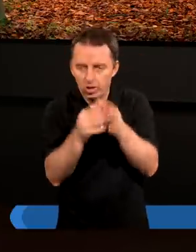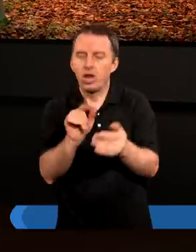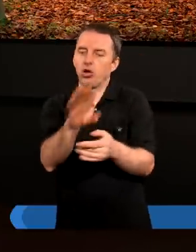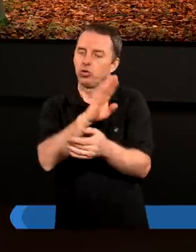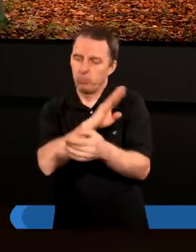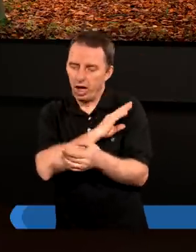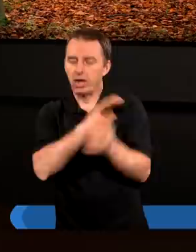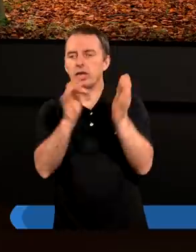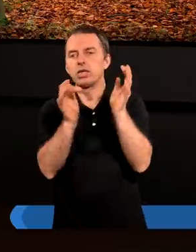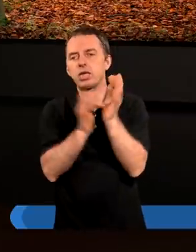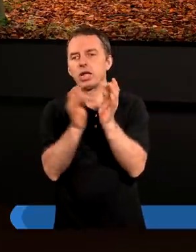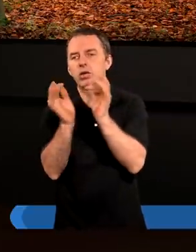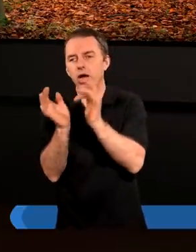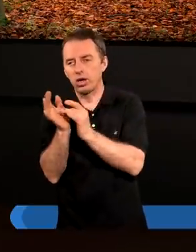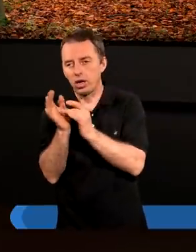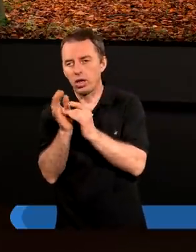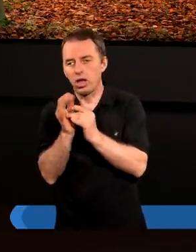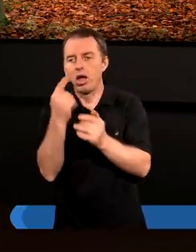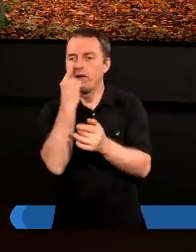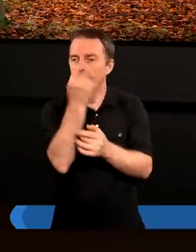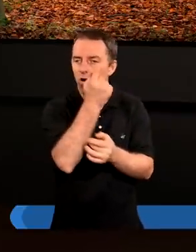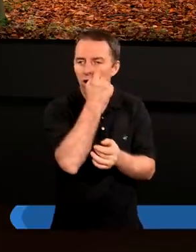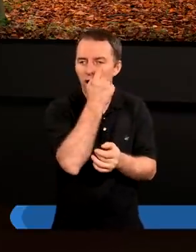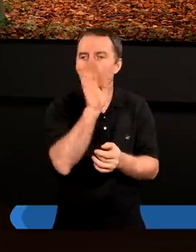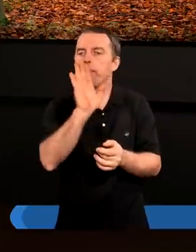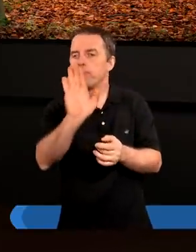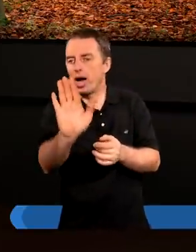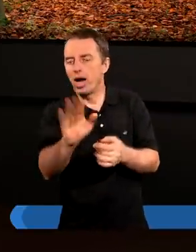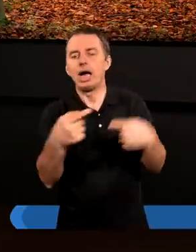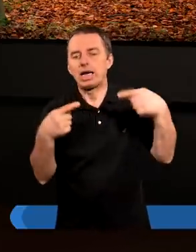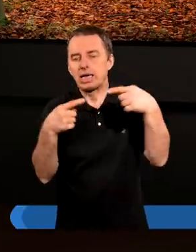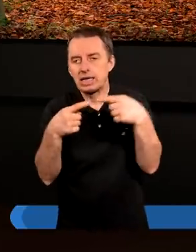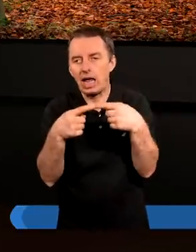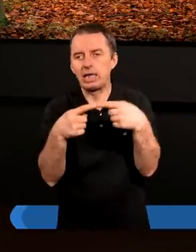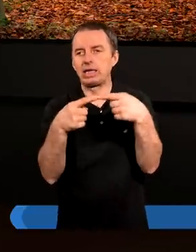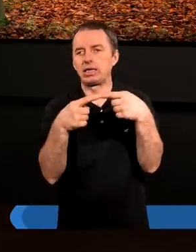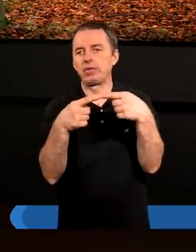śmierć Jezusa Chrystusa w oczach Boga ma sens.